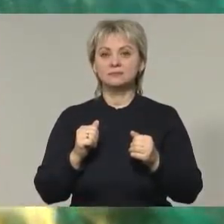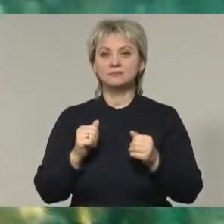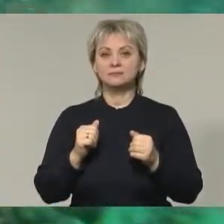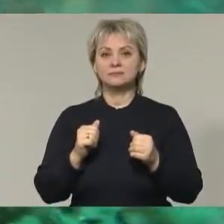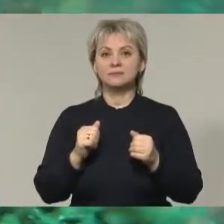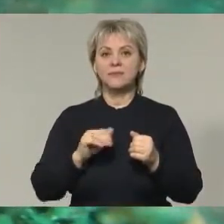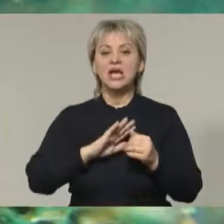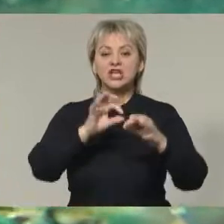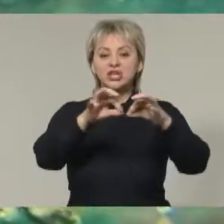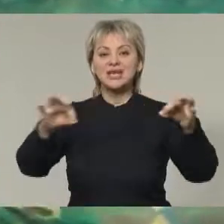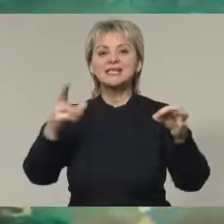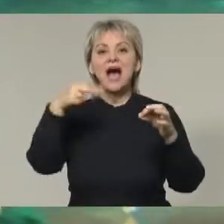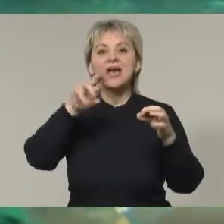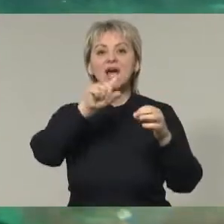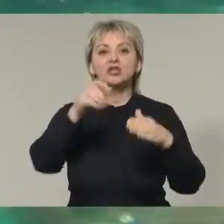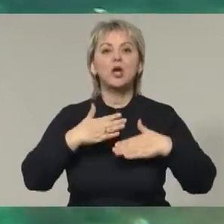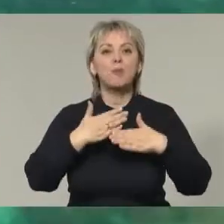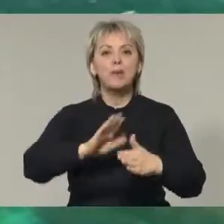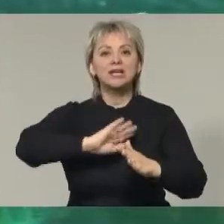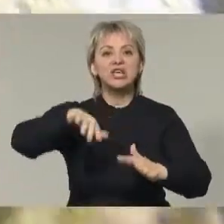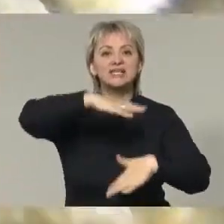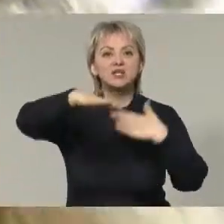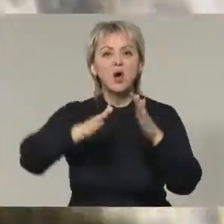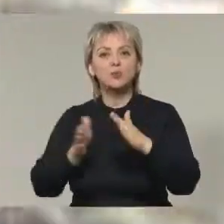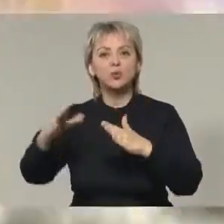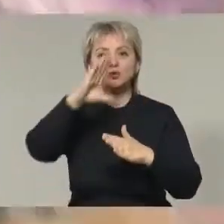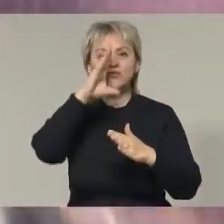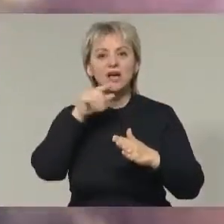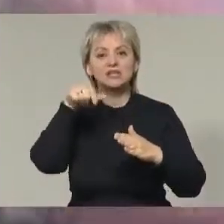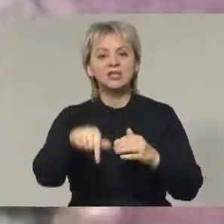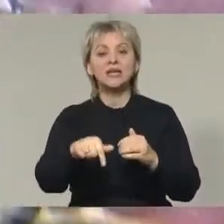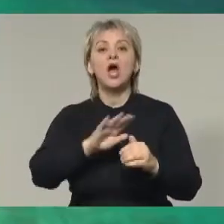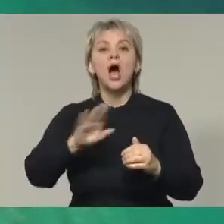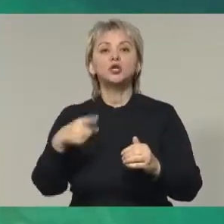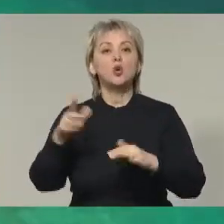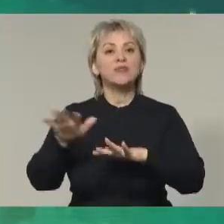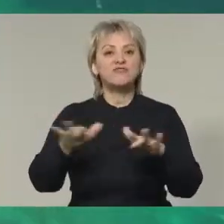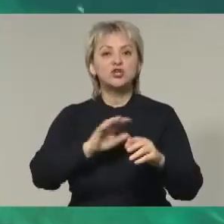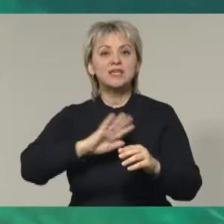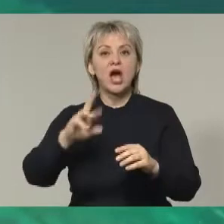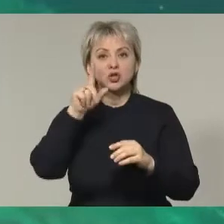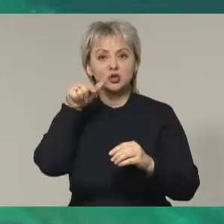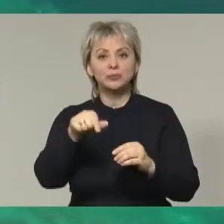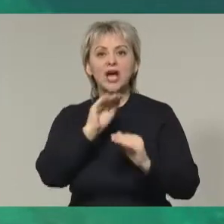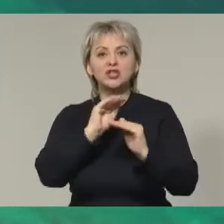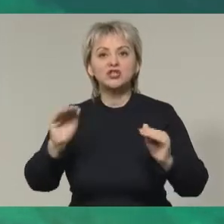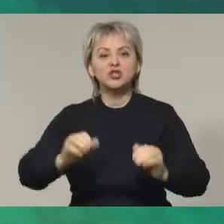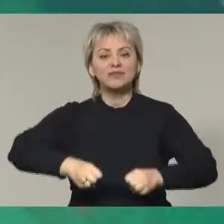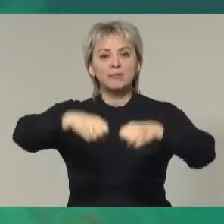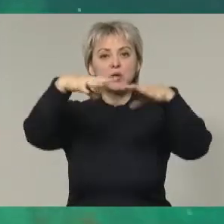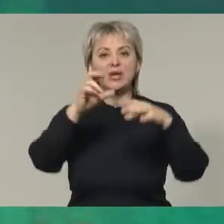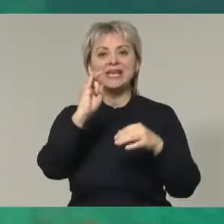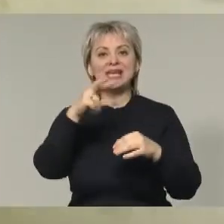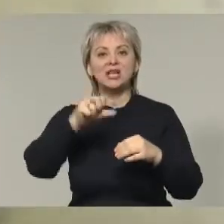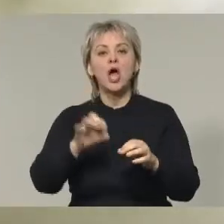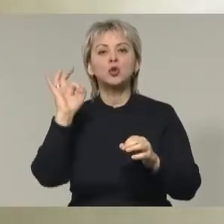Нить Ариадны помогает не запутаться в лабиринте водяного безмолвия. Одно неверное движение, и тишина взрывается илом. А